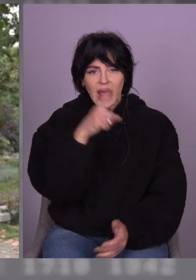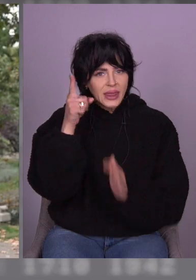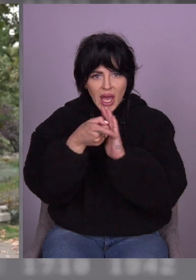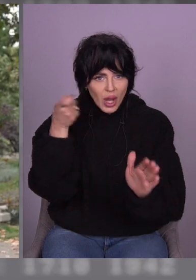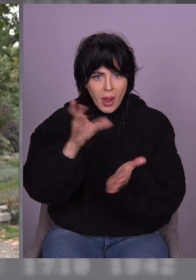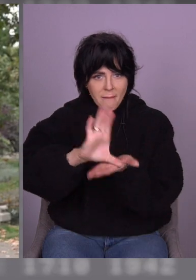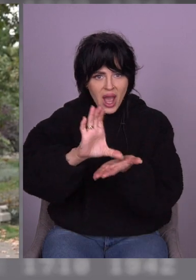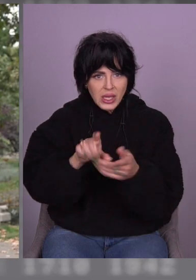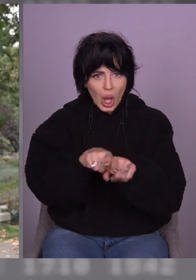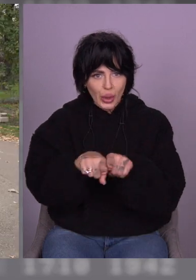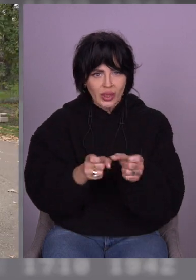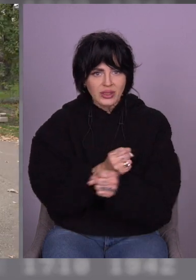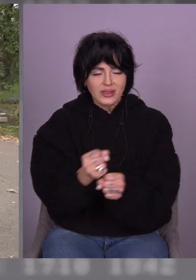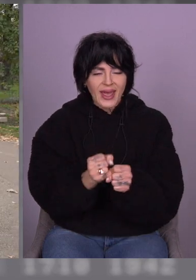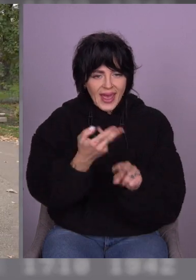Та що ви югорки?